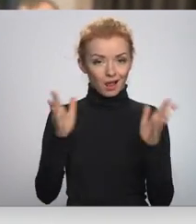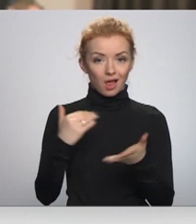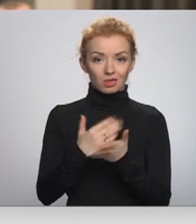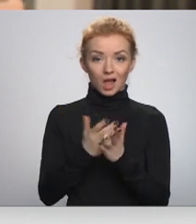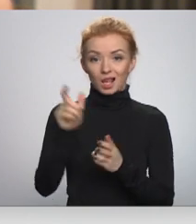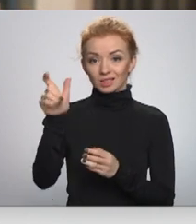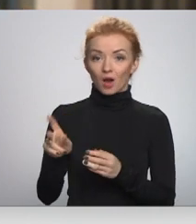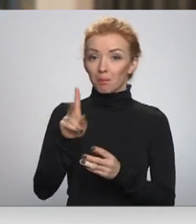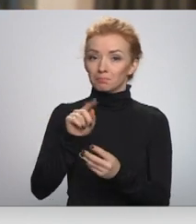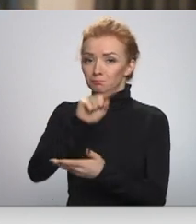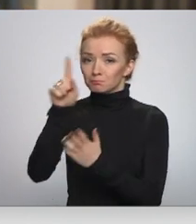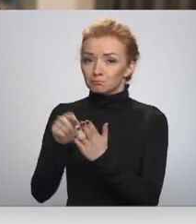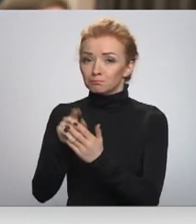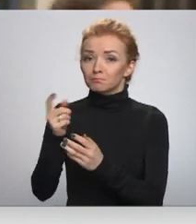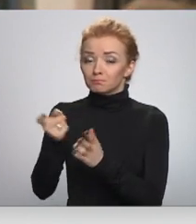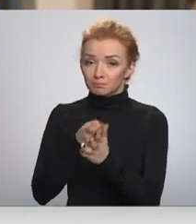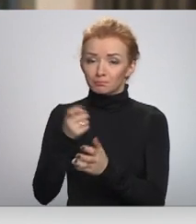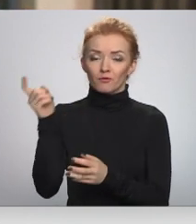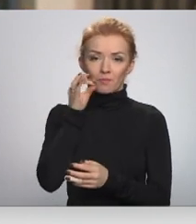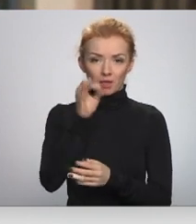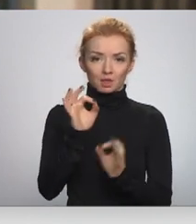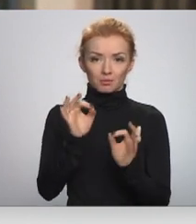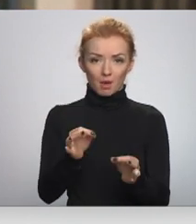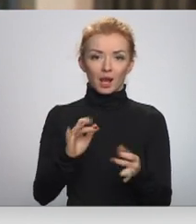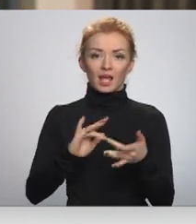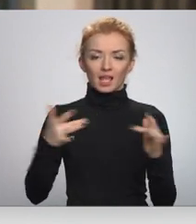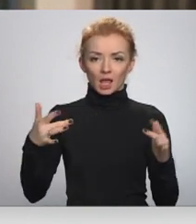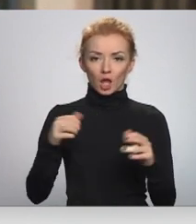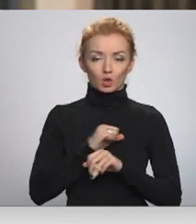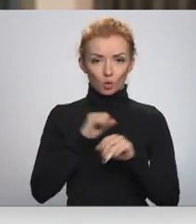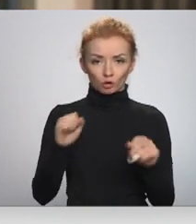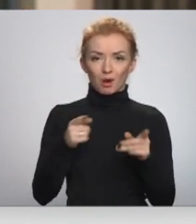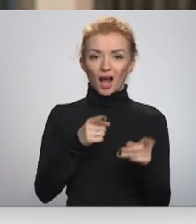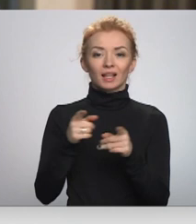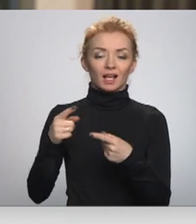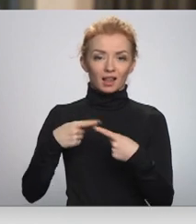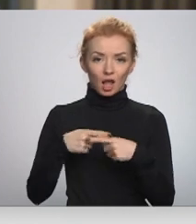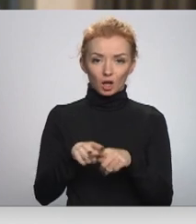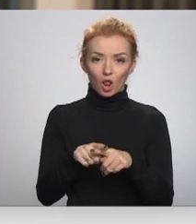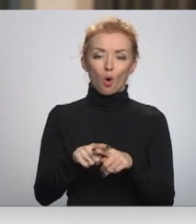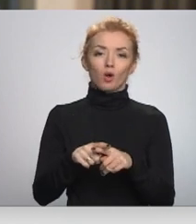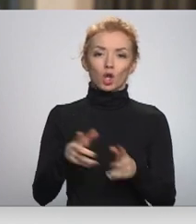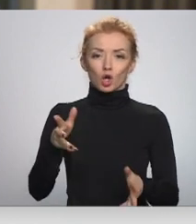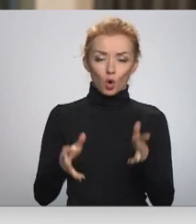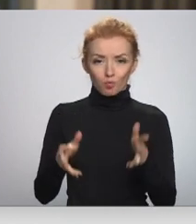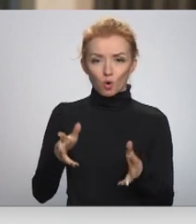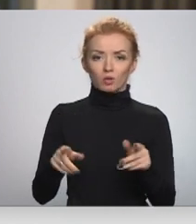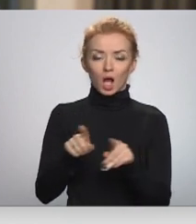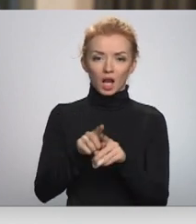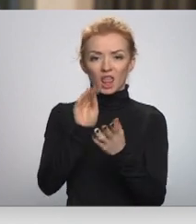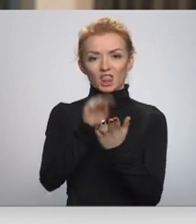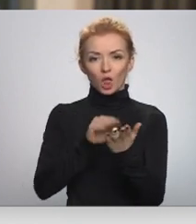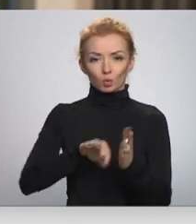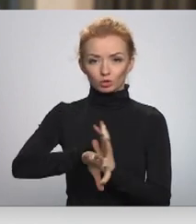paveicāsiet uz ielas, nosaukstās pareizi. Kiberdrošība, kaitīgās tehnoloģijas, mākslīgais intelekts, datu jaunprātīgu